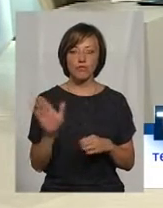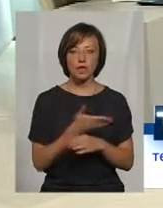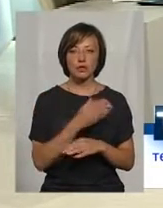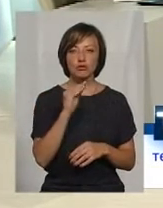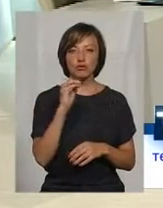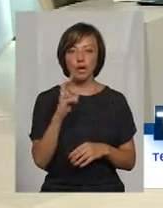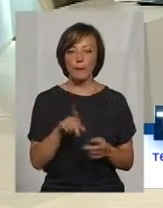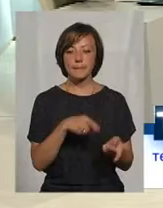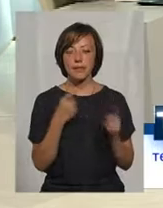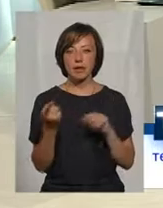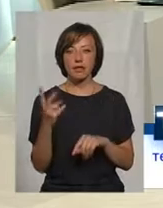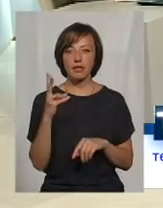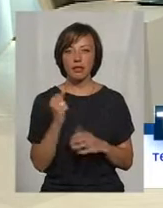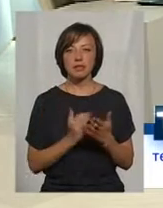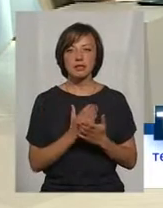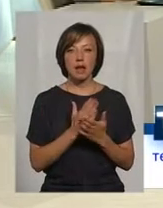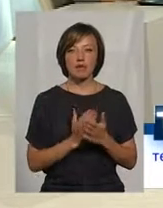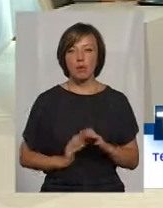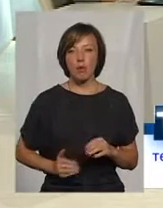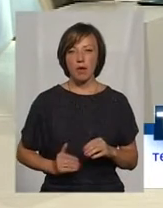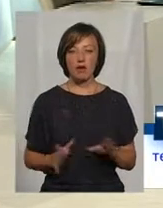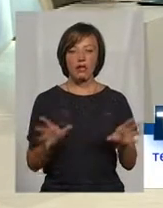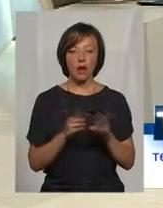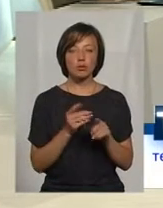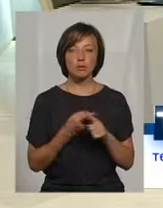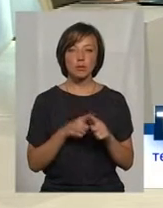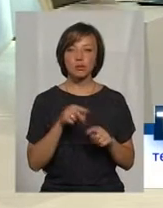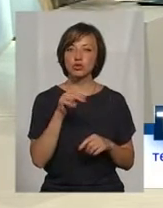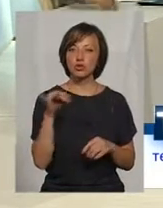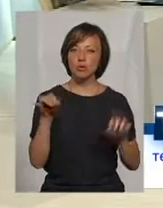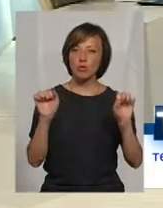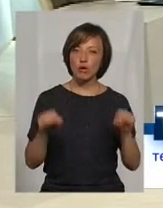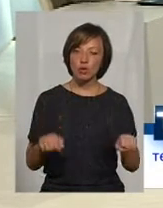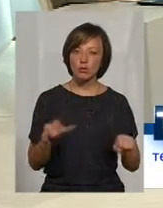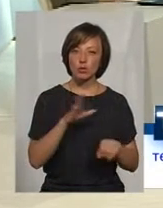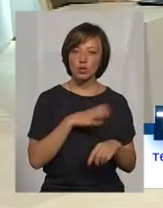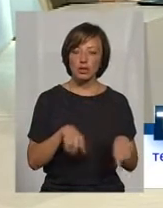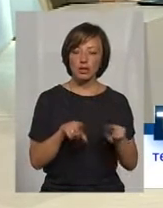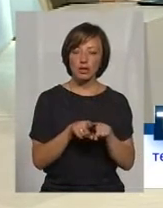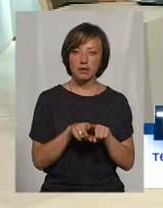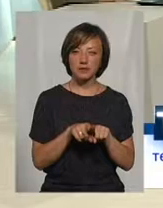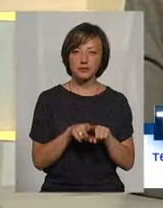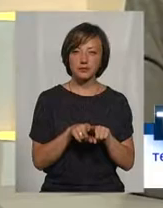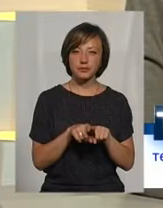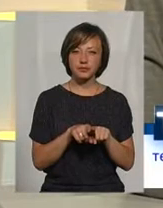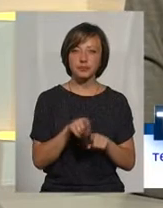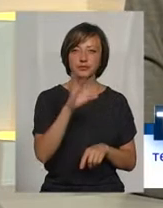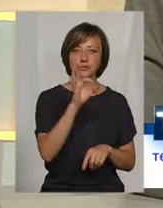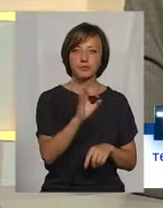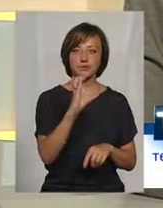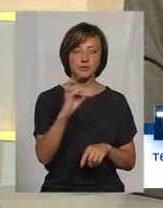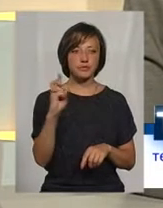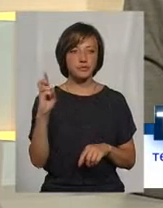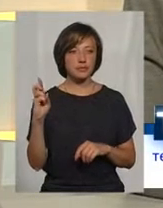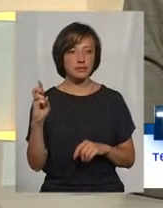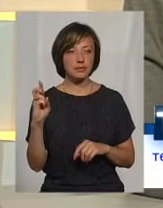перехід на сервісні компанії. Разом з тим, чи може в такій системі координат об'єднання співвласників